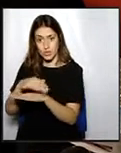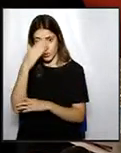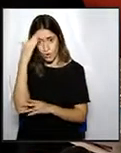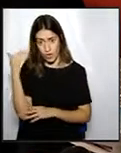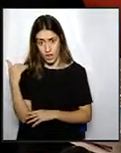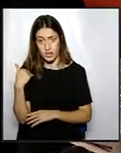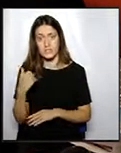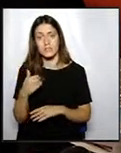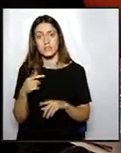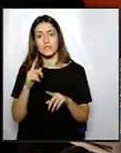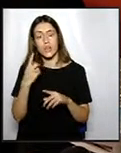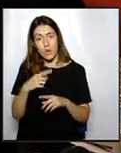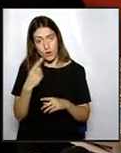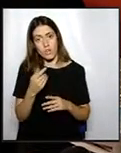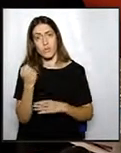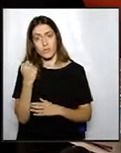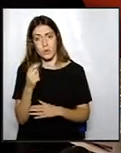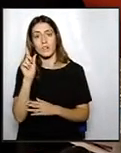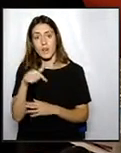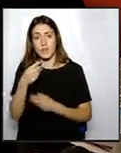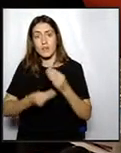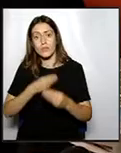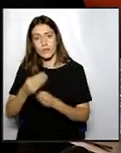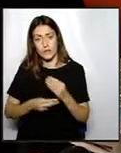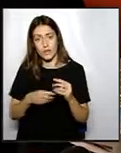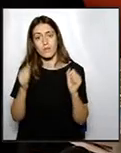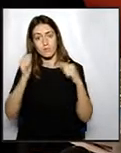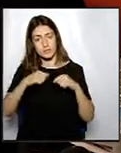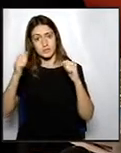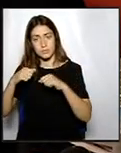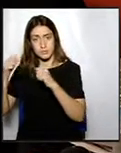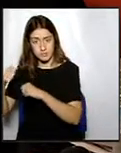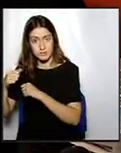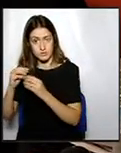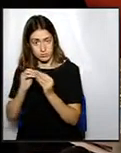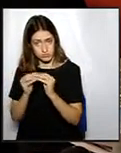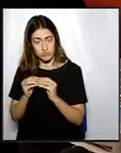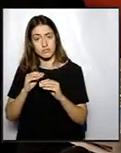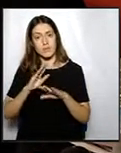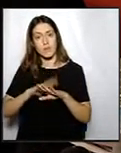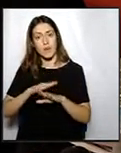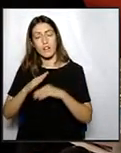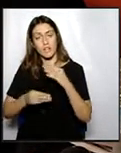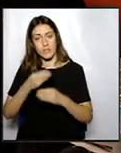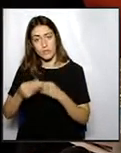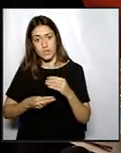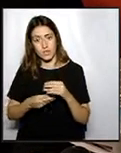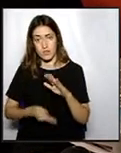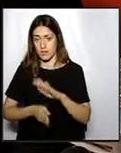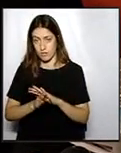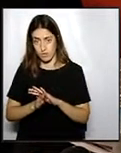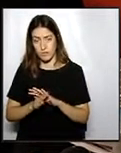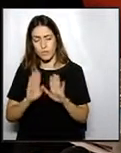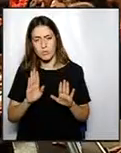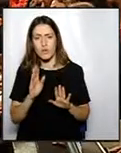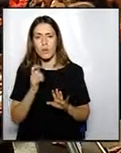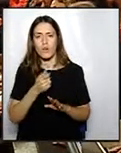participar en la presa de decisions a propòsit de l'educació en el seu àmbit territorial i un món d'avantatges més. Però, pel que